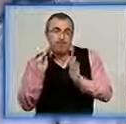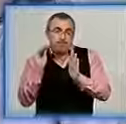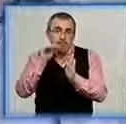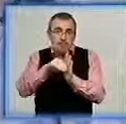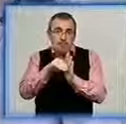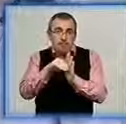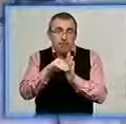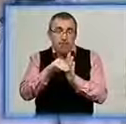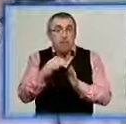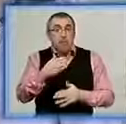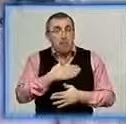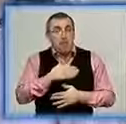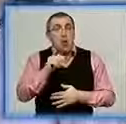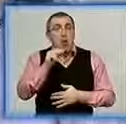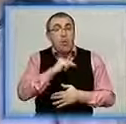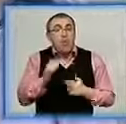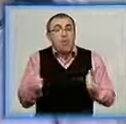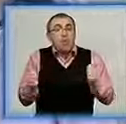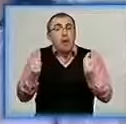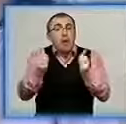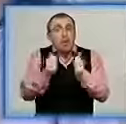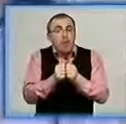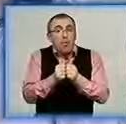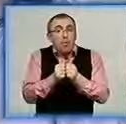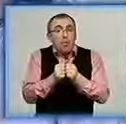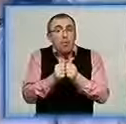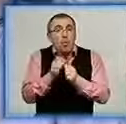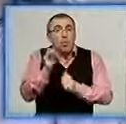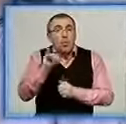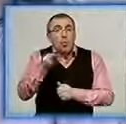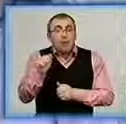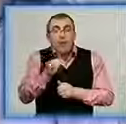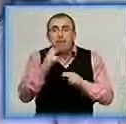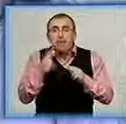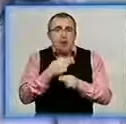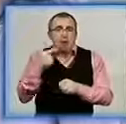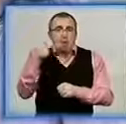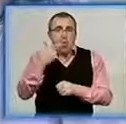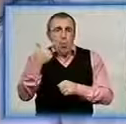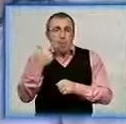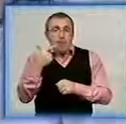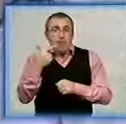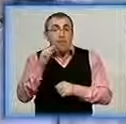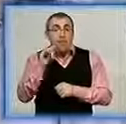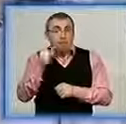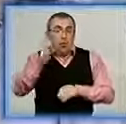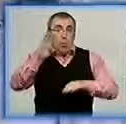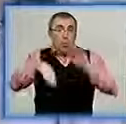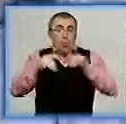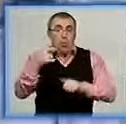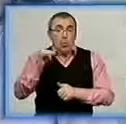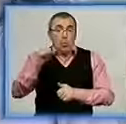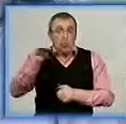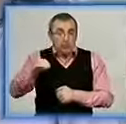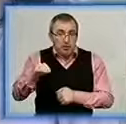А ми робимо таку наближену до рудої, без глибого відтінку піч. І от зараз ми ґрунтуємо. Ну, звісно, ми